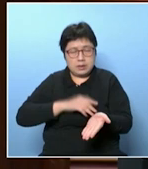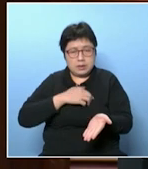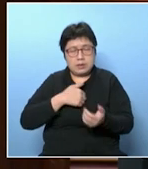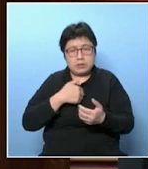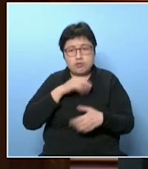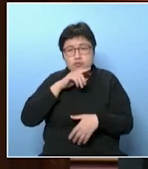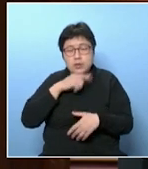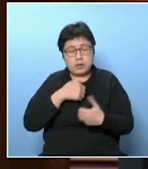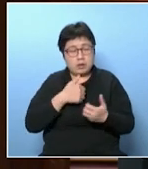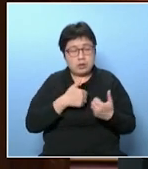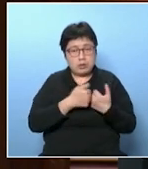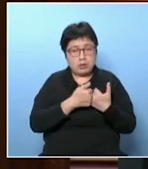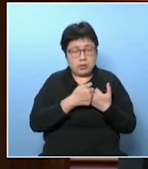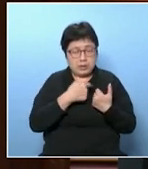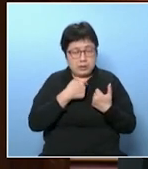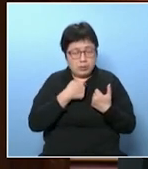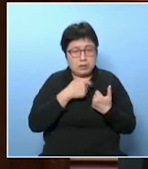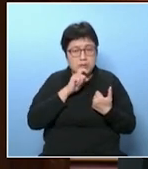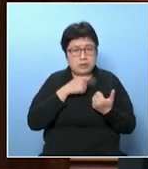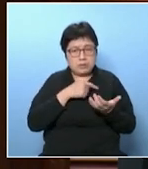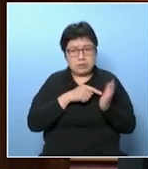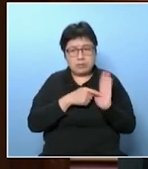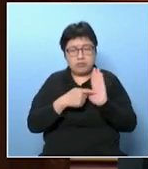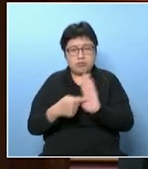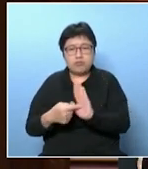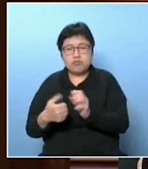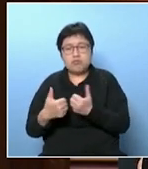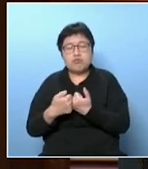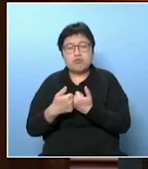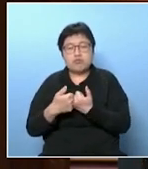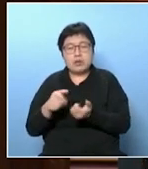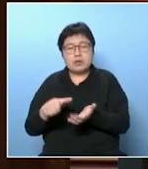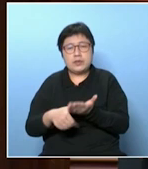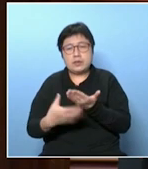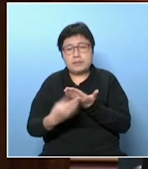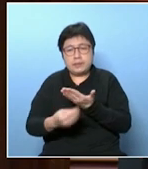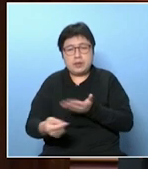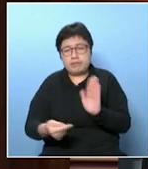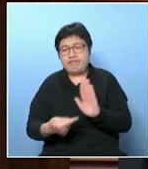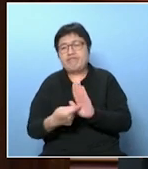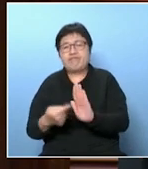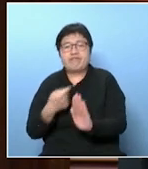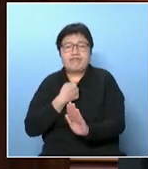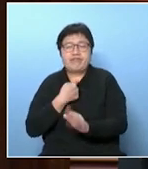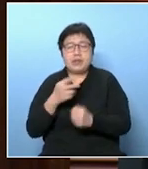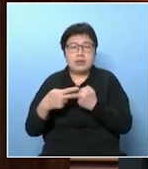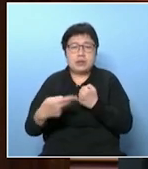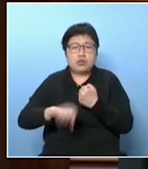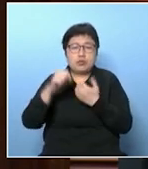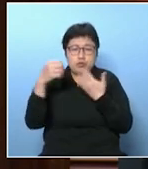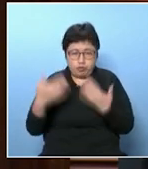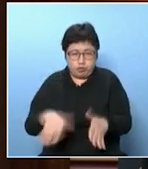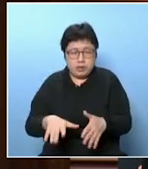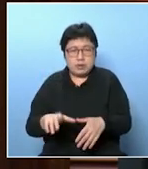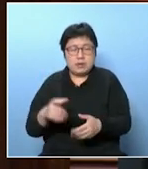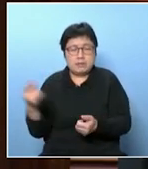如果她用配偶的戶口的錢她都要出示配偶的身份證副本這是第一第二其實每次用完之後